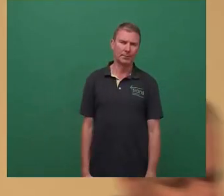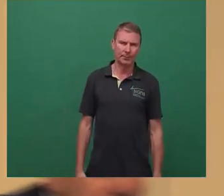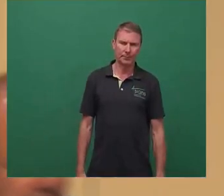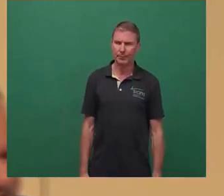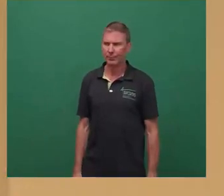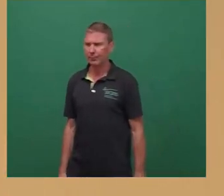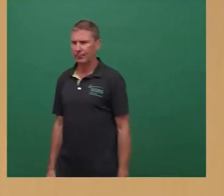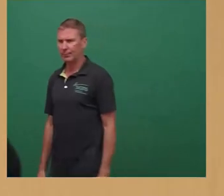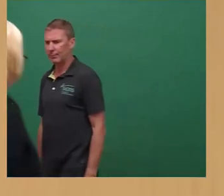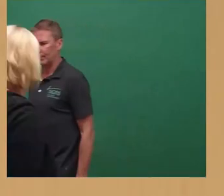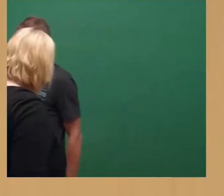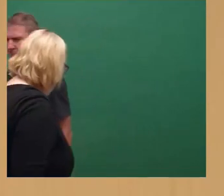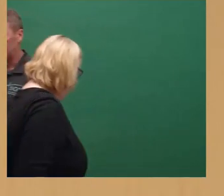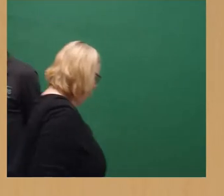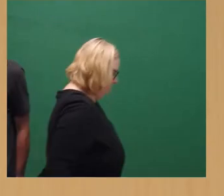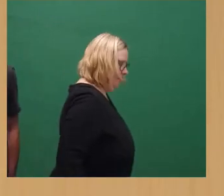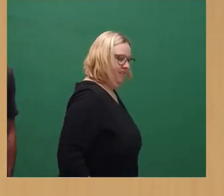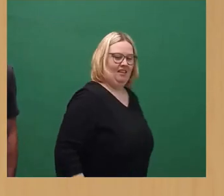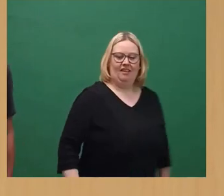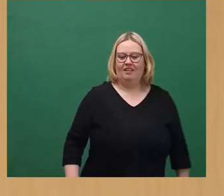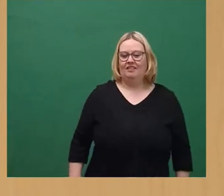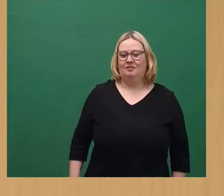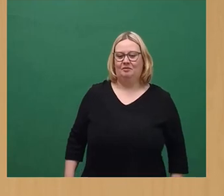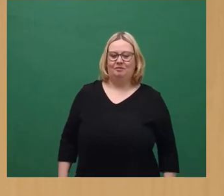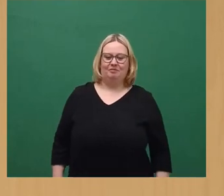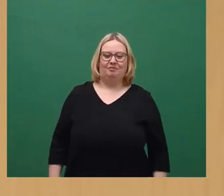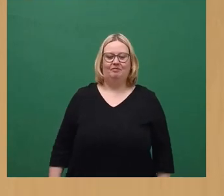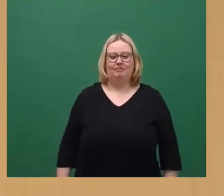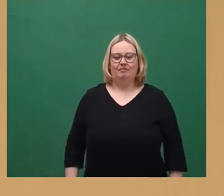Als nächstes für die Fraktion Dissidenten, Herr Dr. Schulte-Wiesemann.